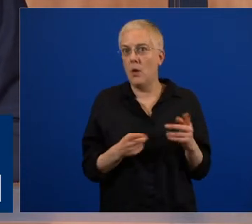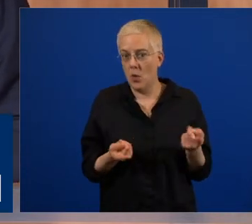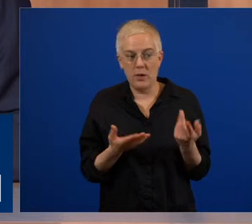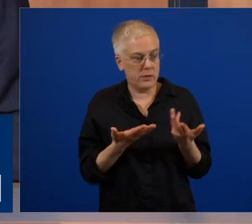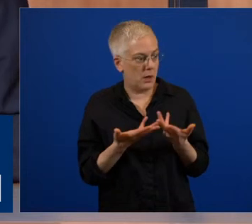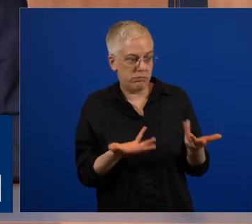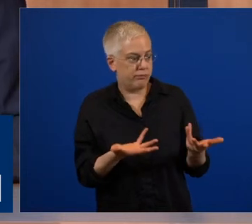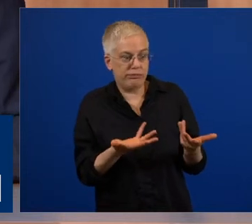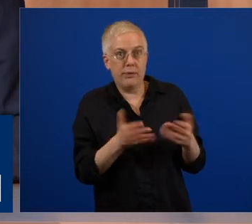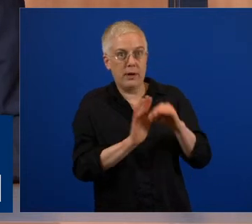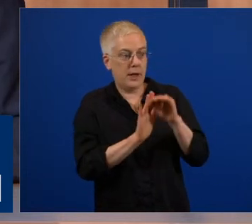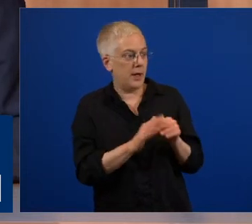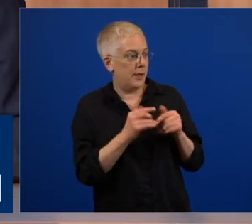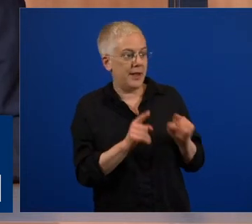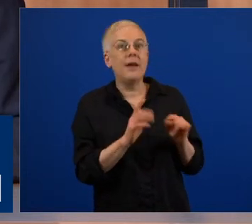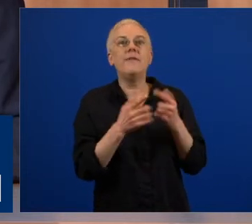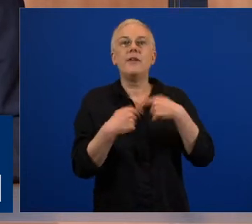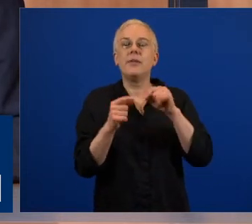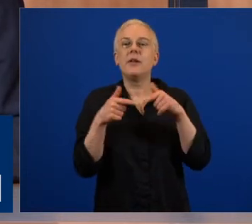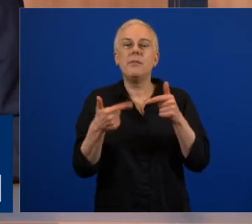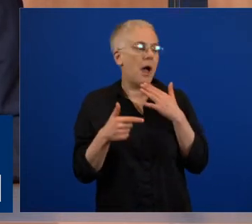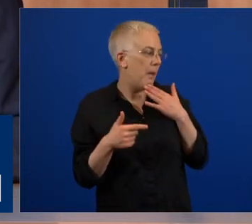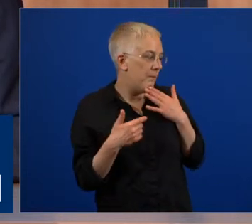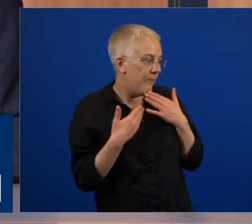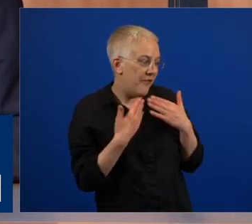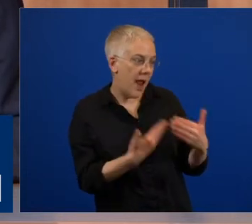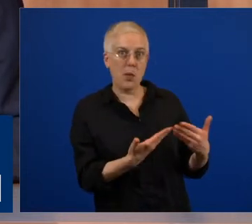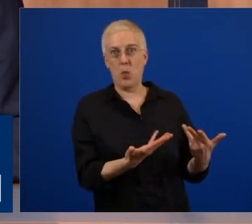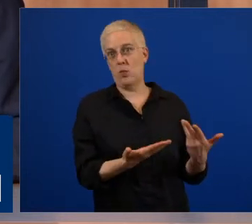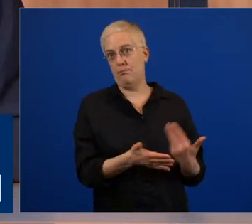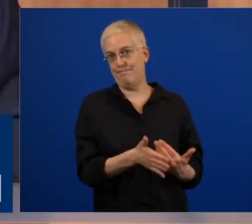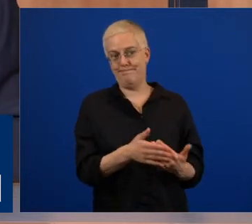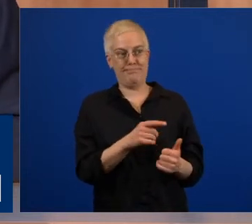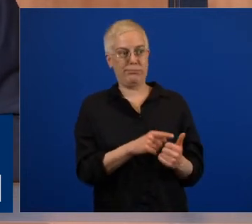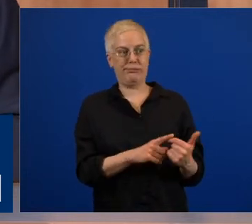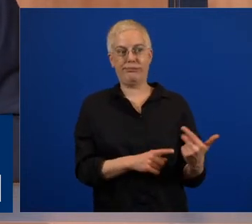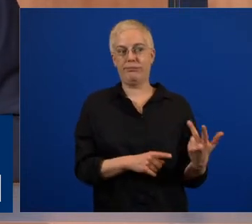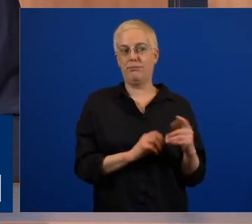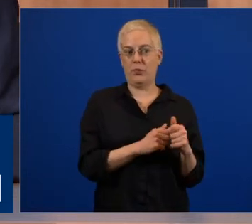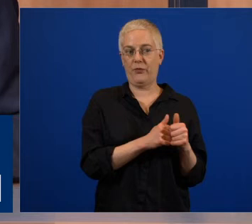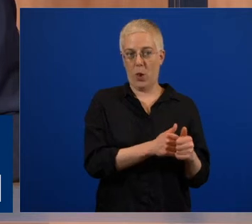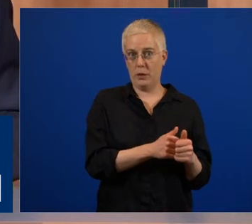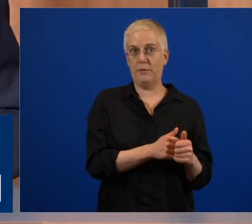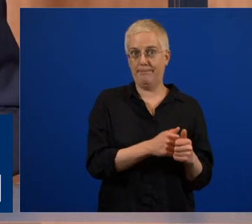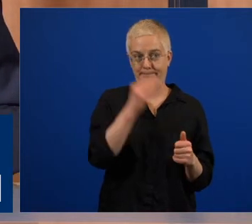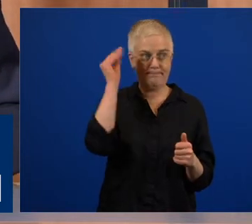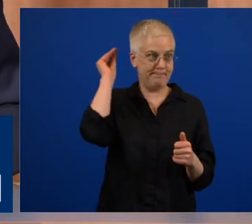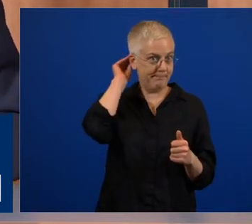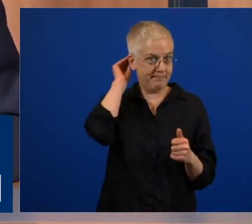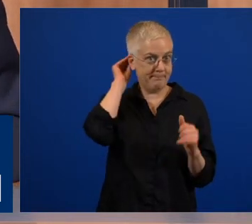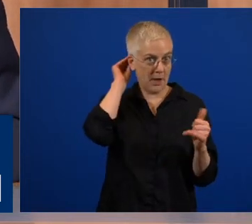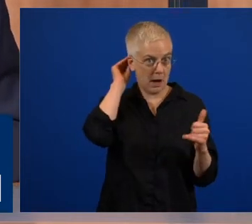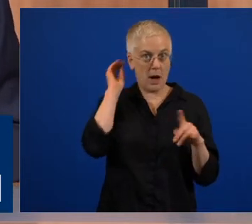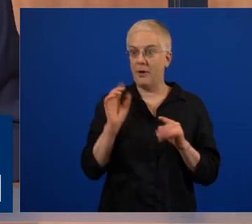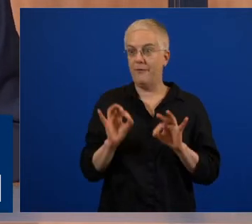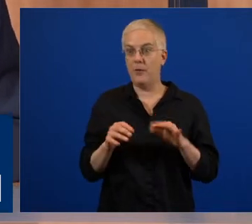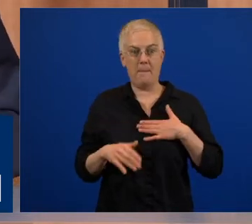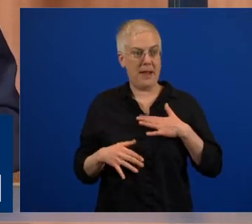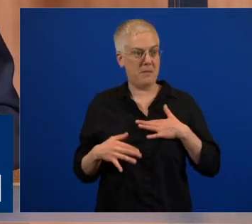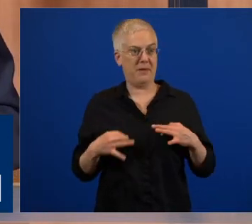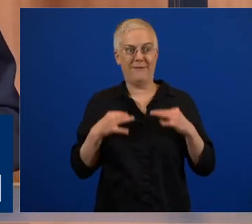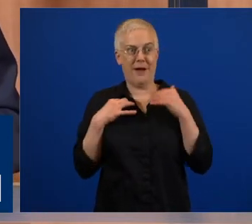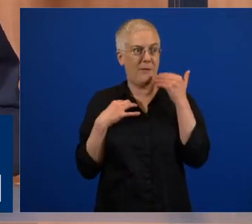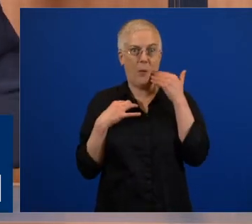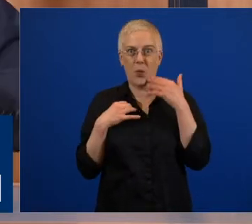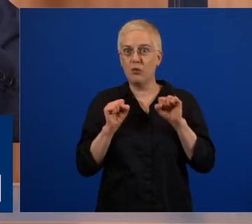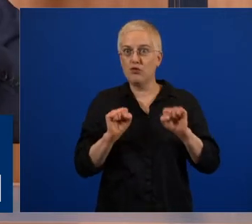sagen wir nur, wir empfehlen allen, allen weiter darauf zu achten, aber wir können jetzt nicht erwarten, dass jemand für seine private Wohnung noch ein Schutzkonzept